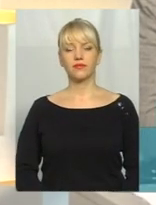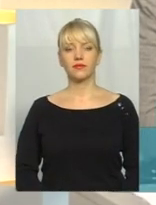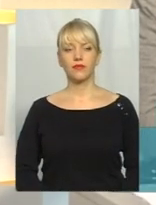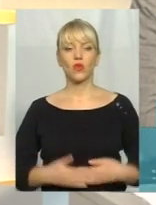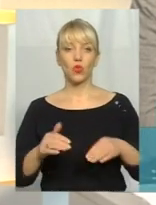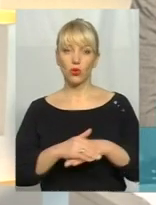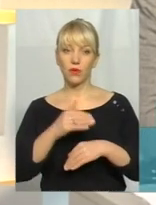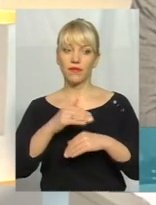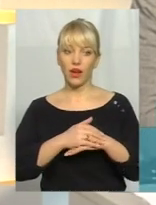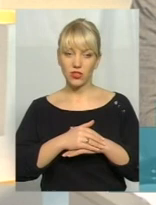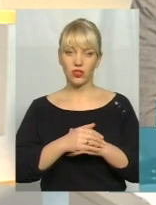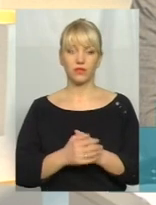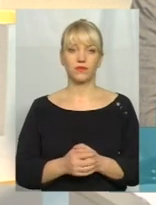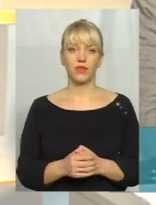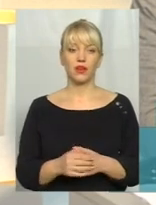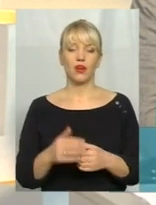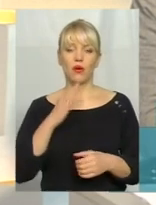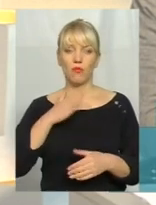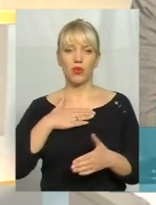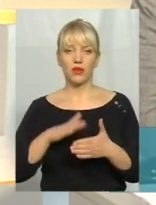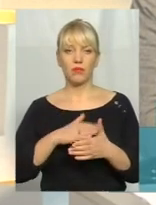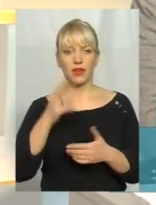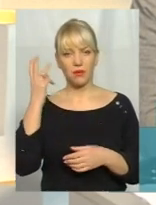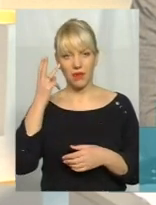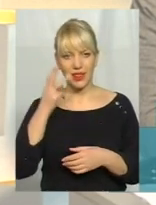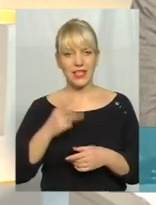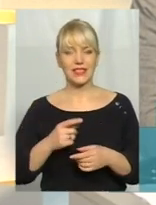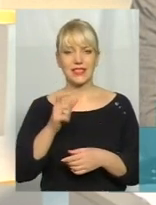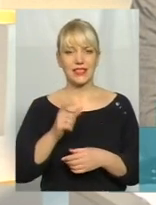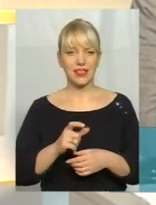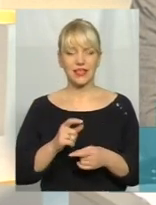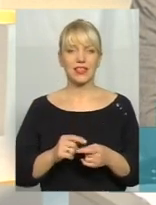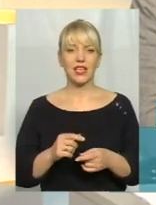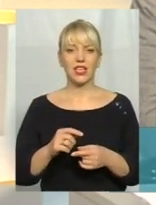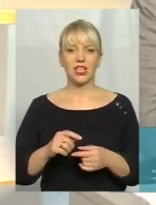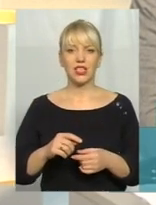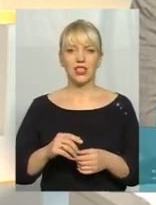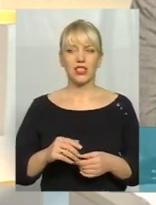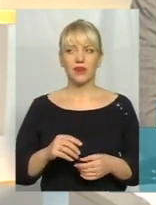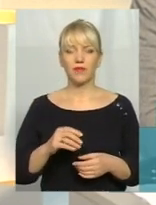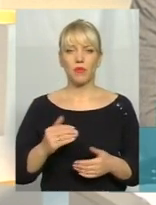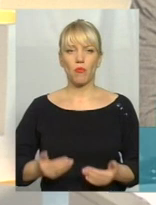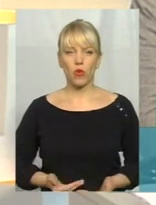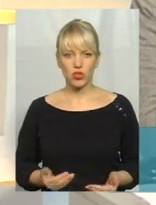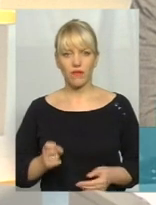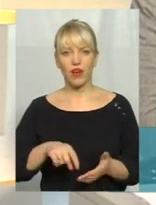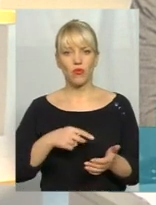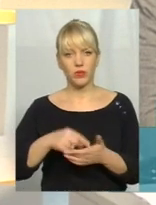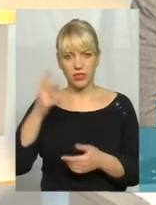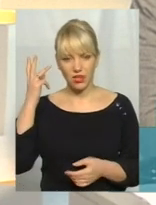Доброго вечора. Доброго вечора, мабуть. Моє прізвище Смельницьке, я Смельяновичі, в житті Смельницьку, і проживаю вже